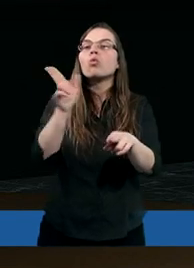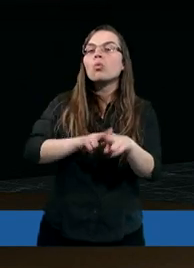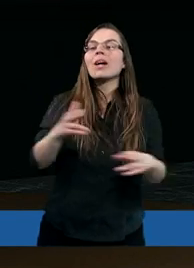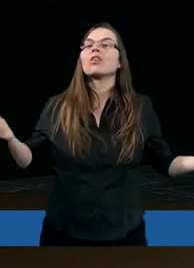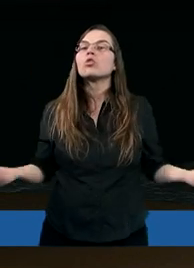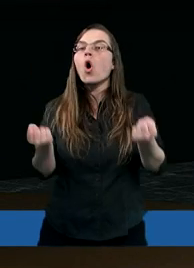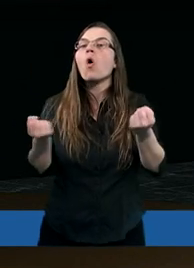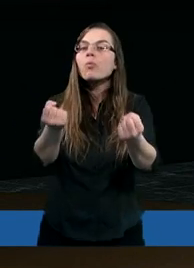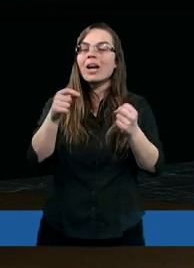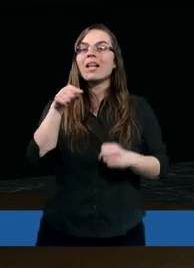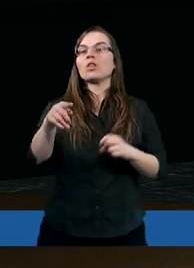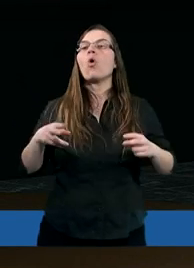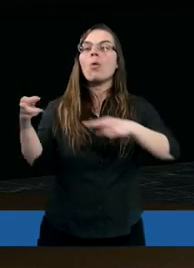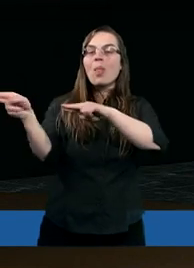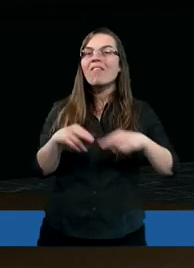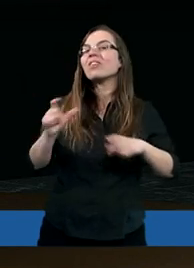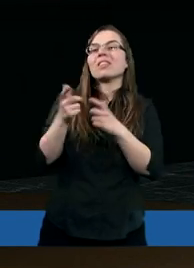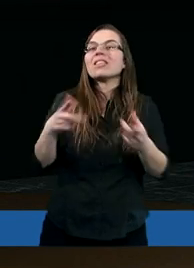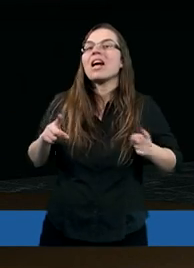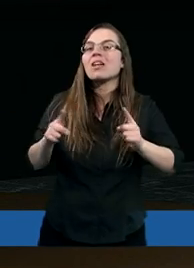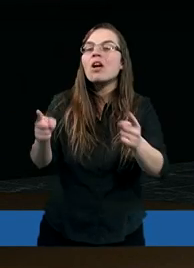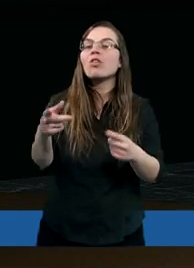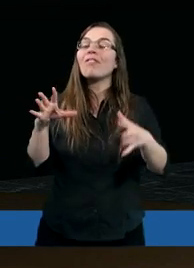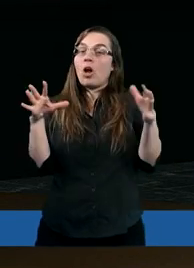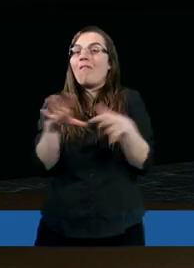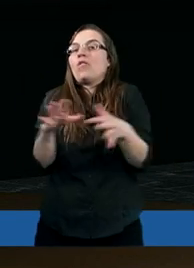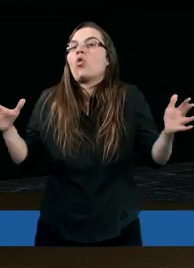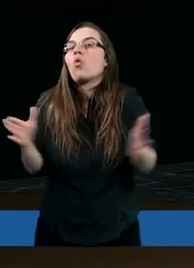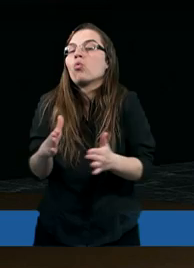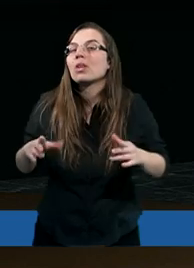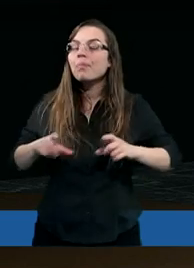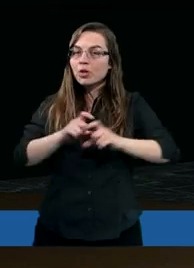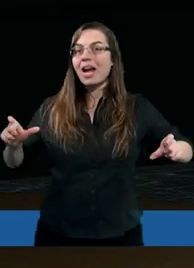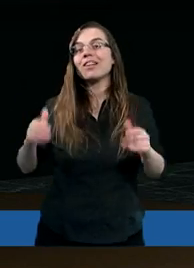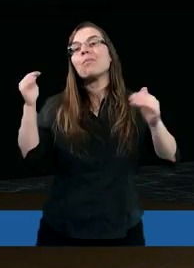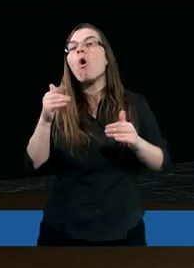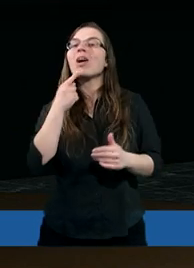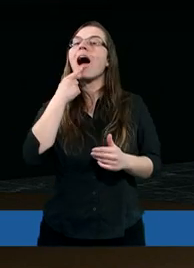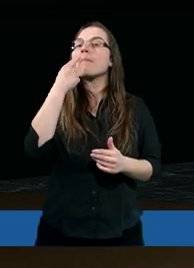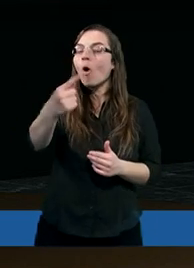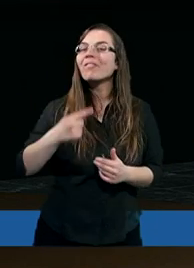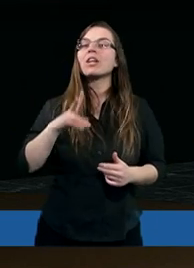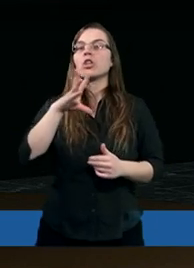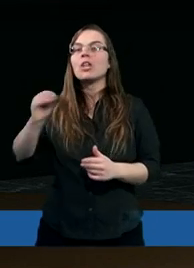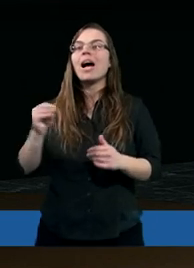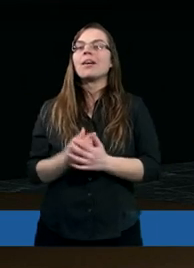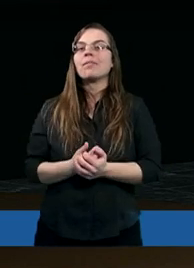I to nawrócenie wcale się nie zadziało w krótkim czasie. Można powiedzieć, że